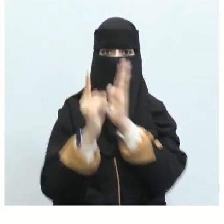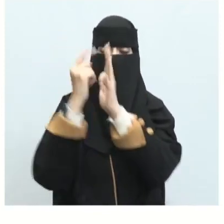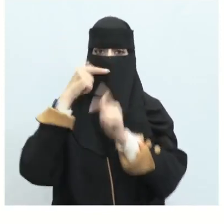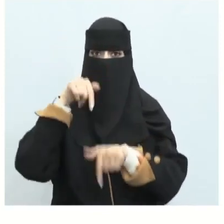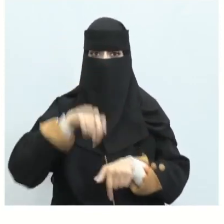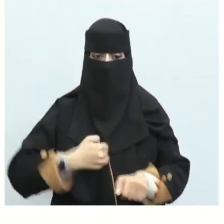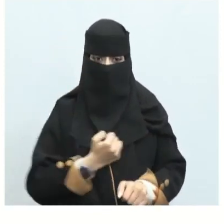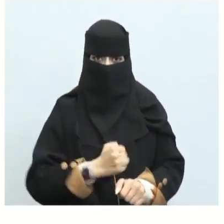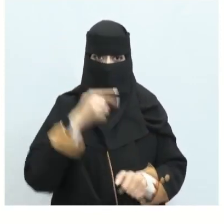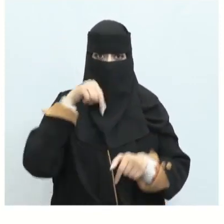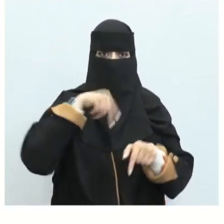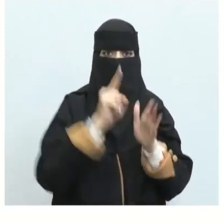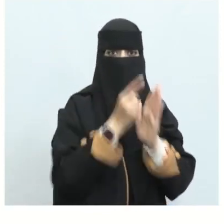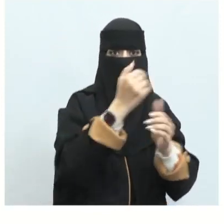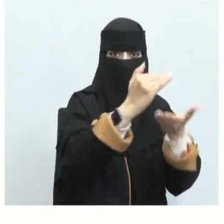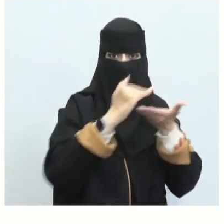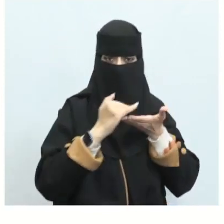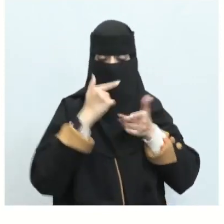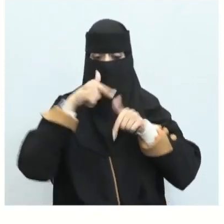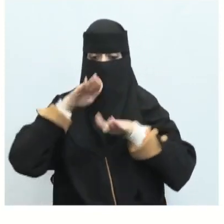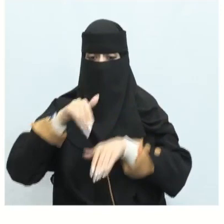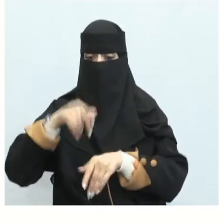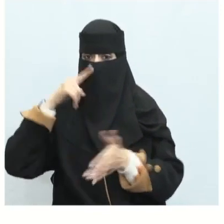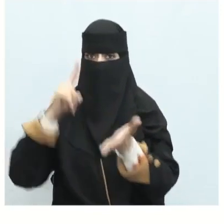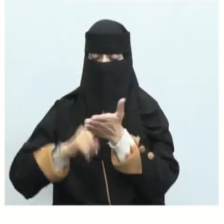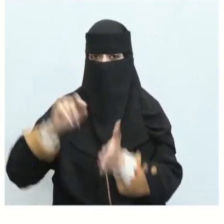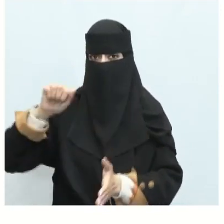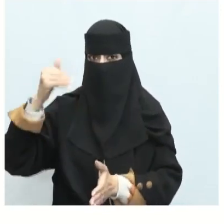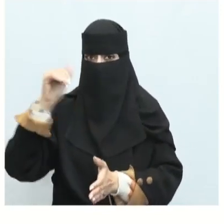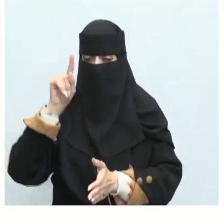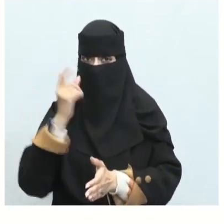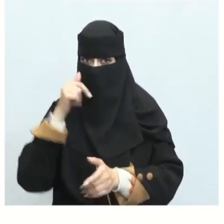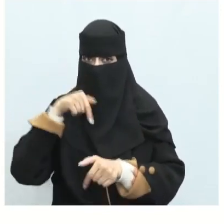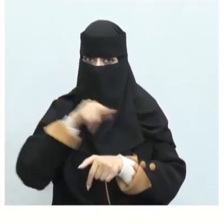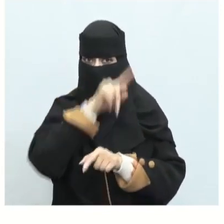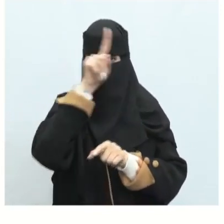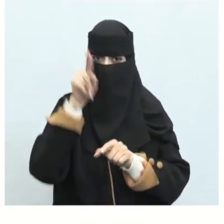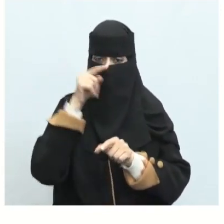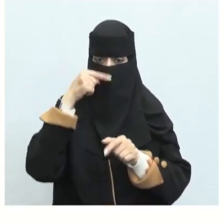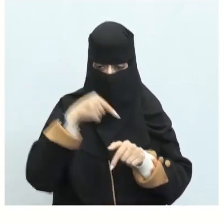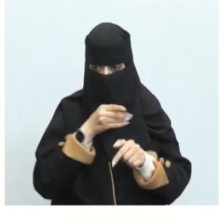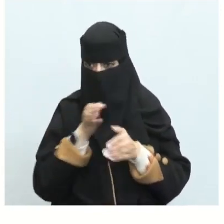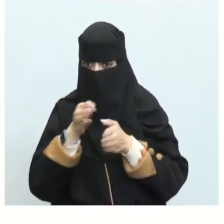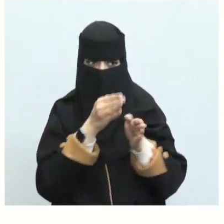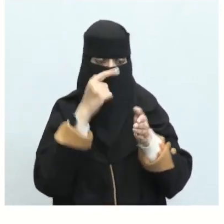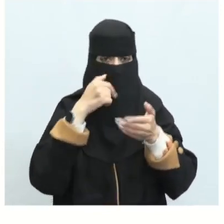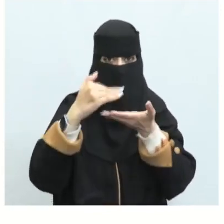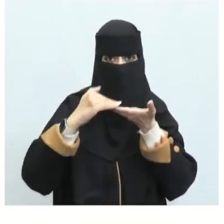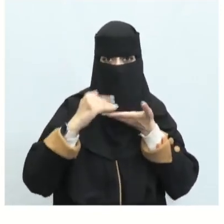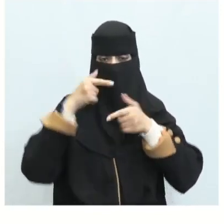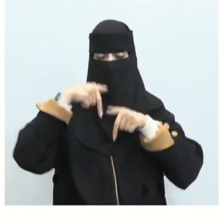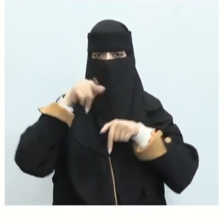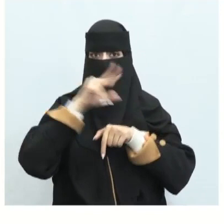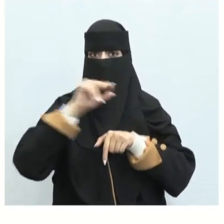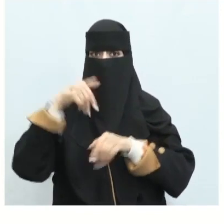لعقار وإن صخرا لتأتم الهداة به كأنه علم في